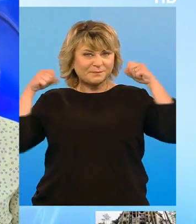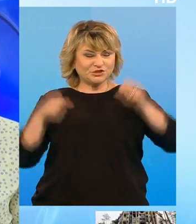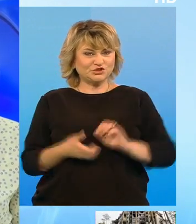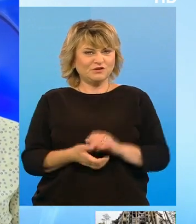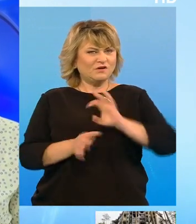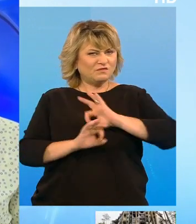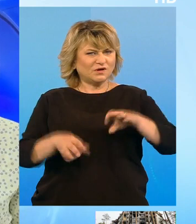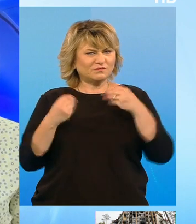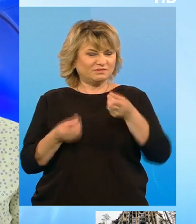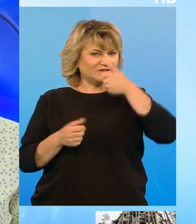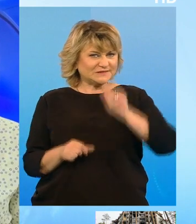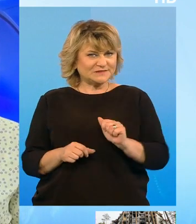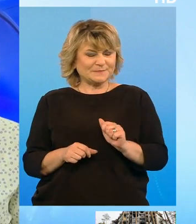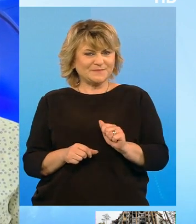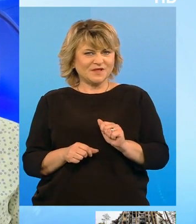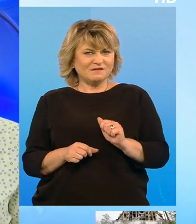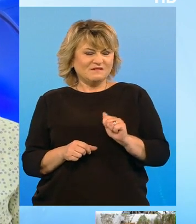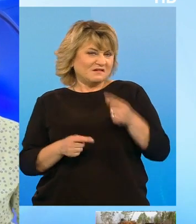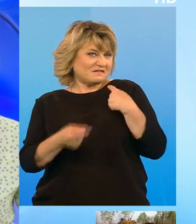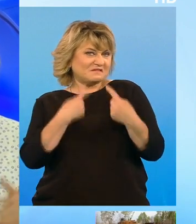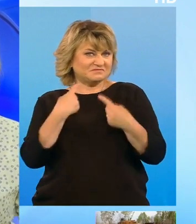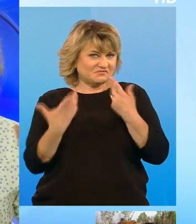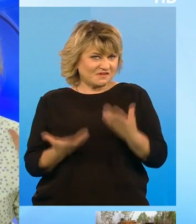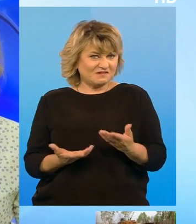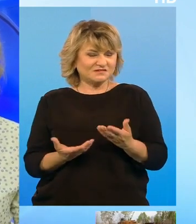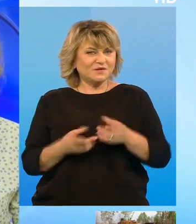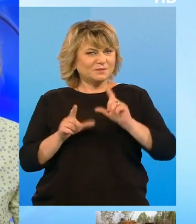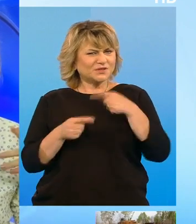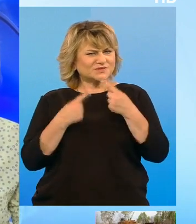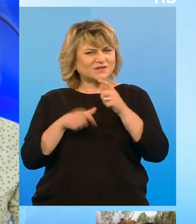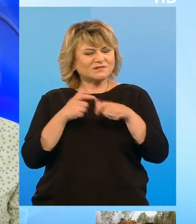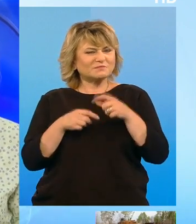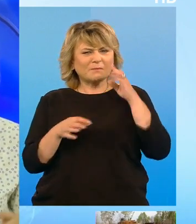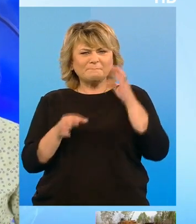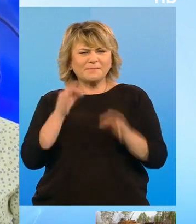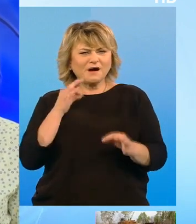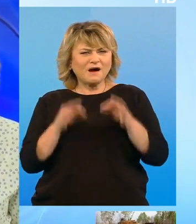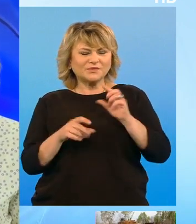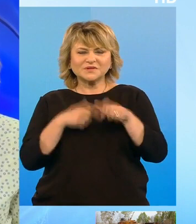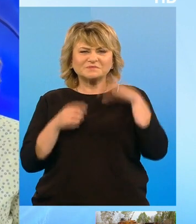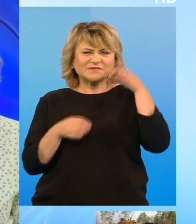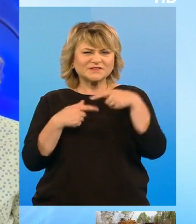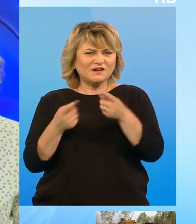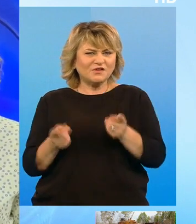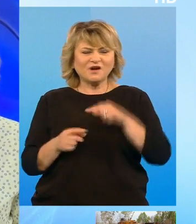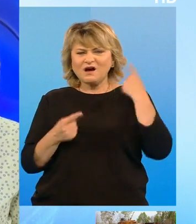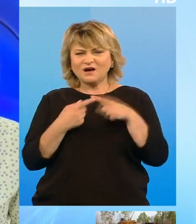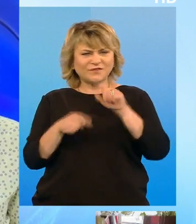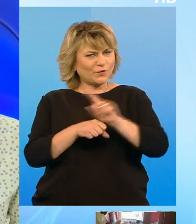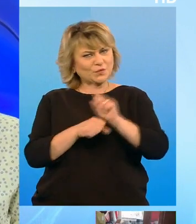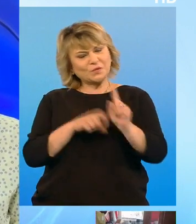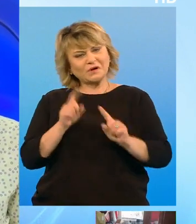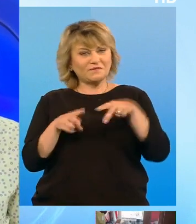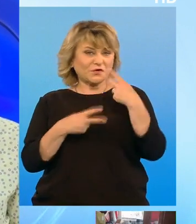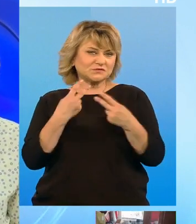foarte bună zi, sub aspect relațional, pot discuta despre planuri, despre visele lor, află tot felul de lucruri, unele